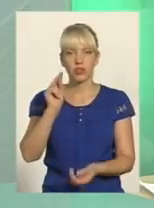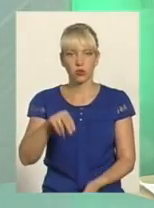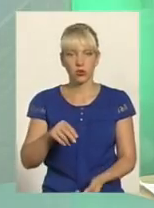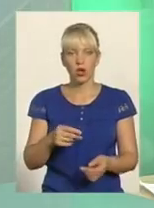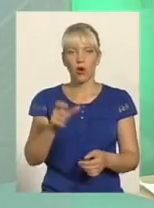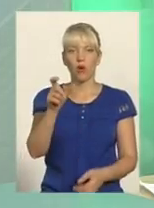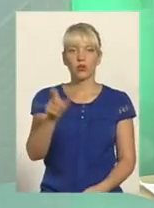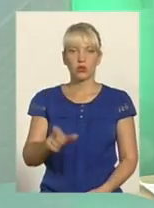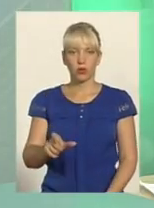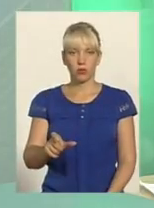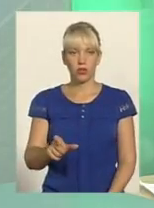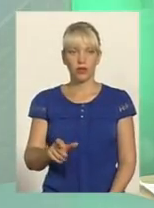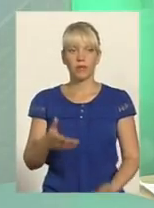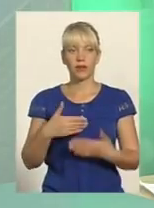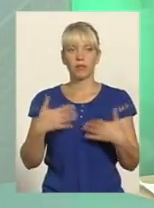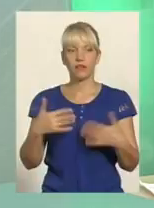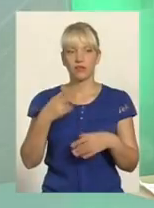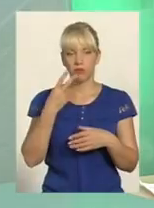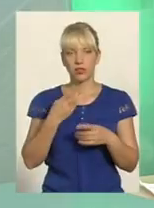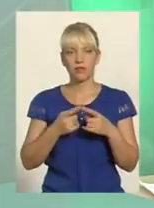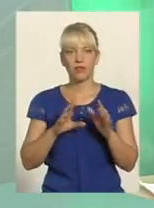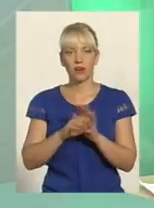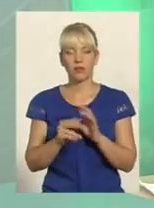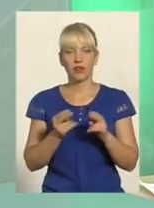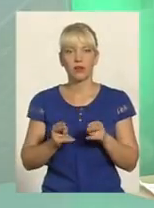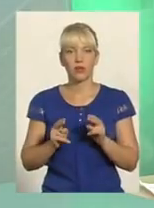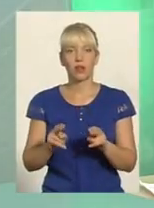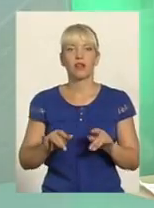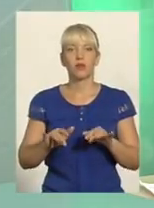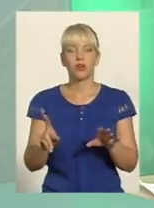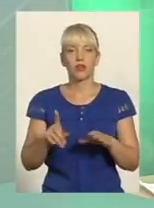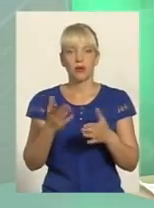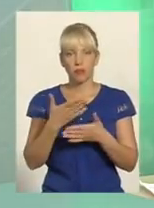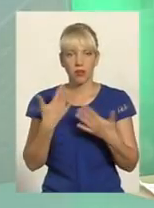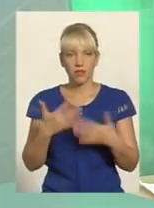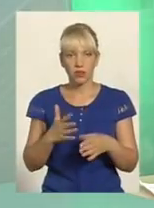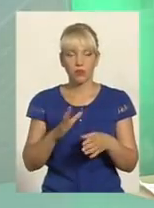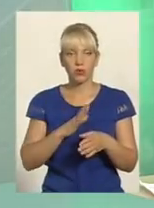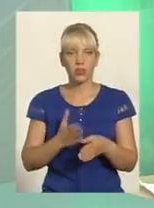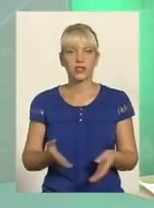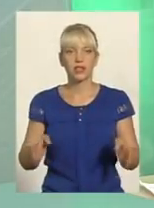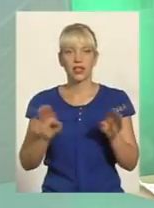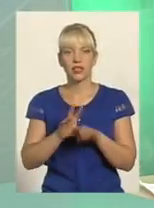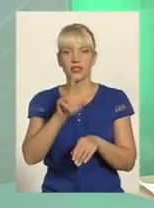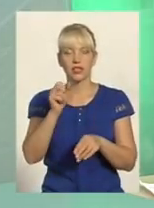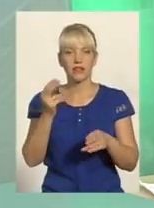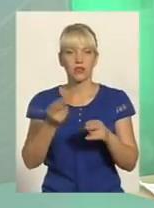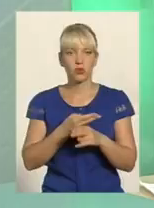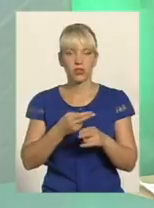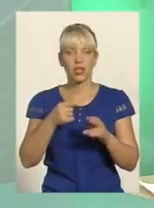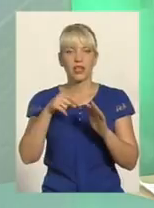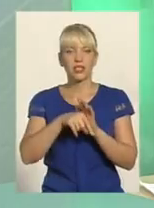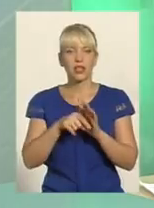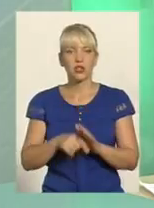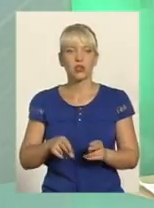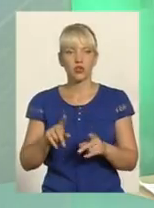бачимо сьогодні вже в рамках тих кримінальних проваджень, які ми порушували Які були закриті за відсутність складу злочину Чому? Тому що,